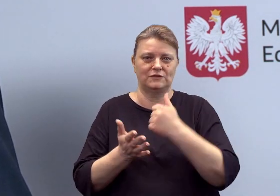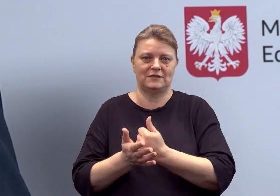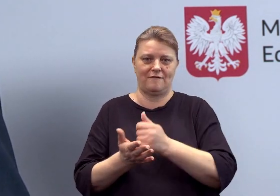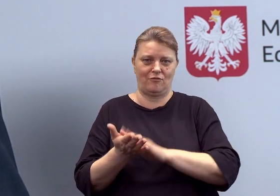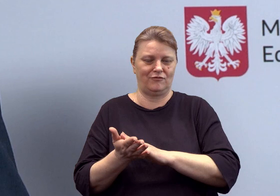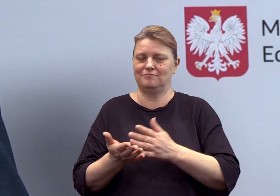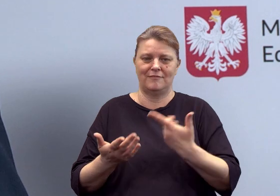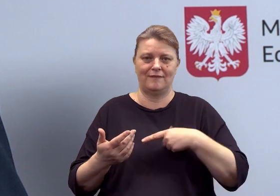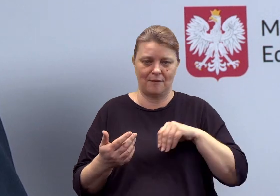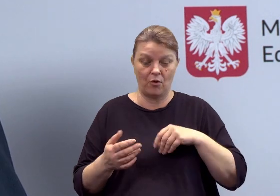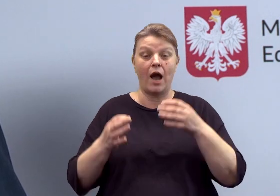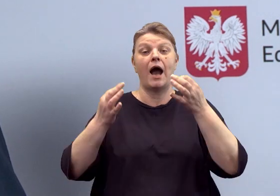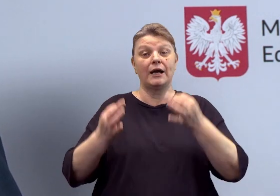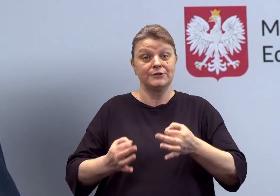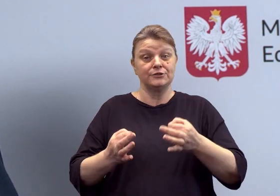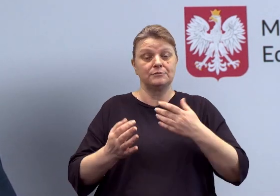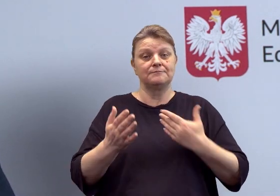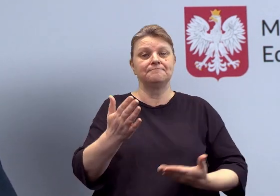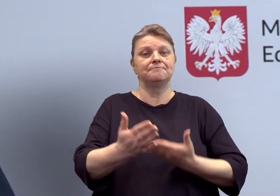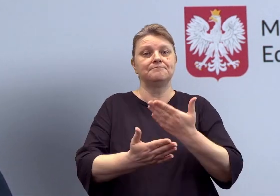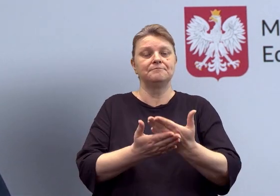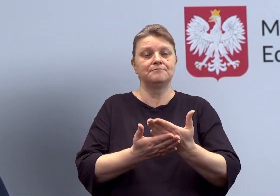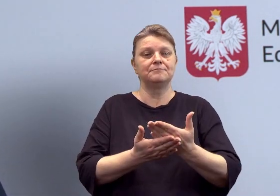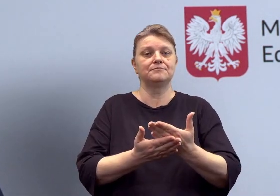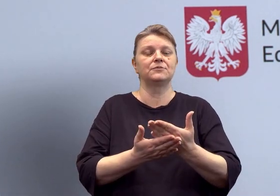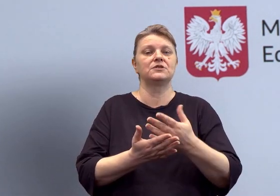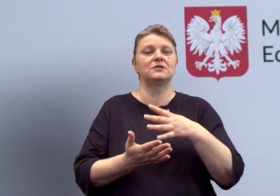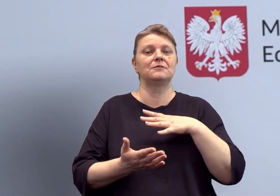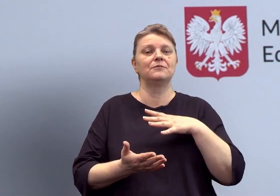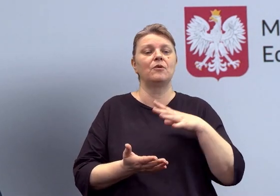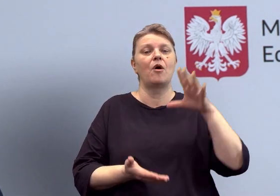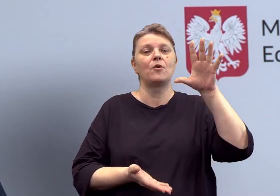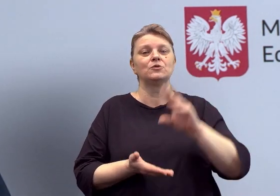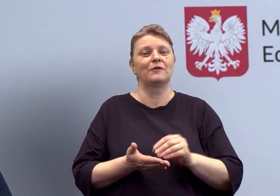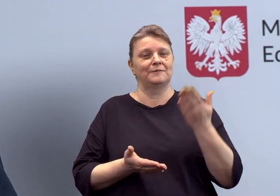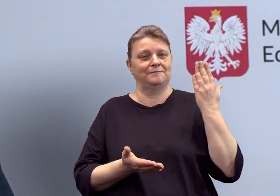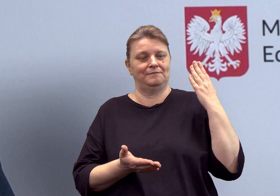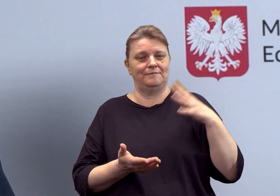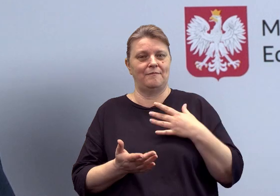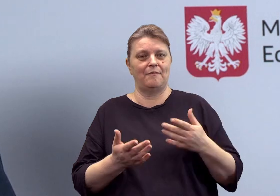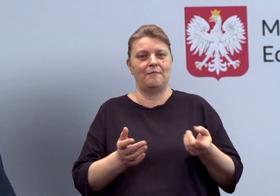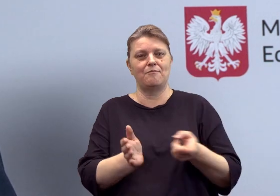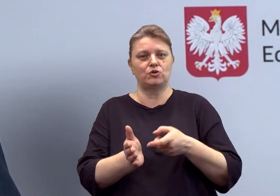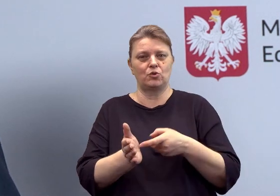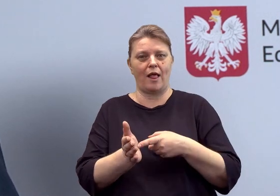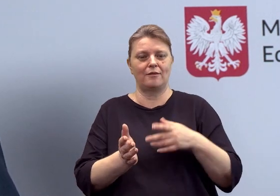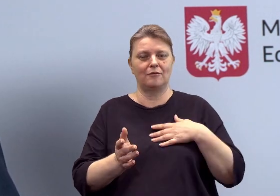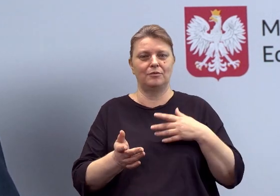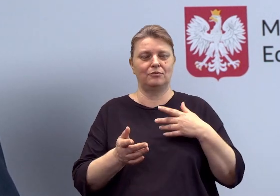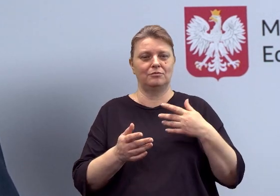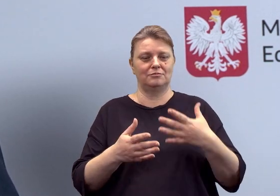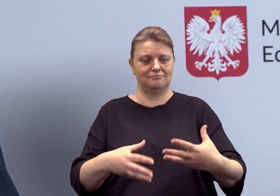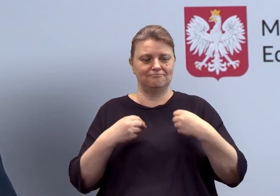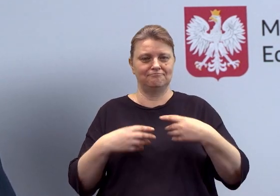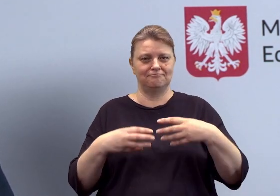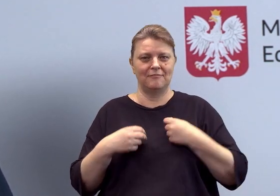Dziś przedstawiliśmy wstępne propozycje, które są podsumowaniem postulatów, które spływały do ministerstwa w ciągu wielu miesięcy,